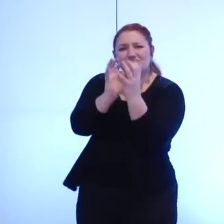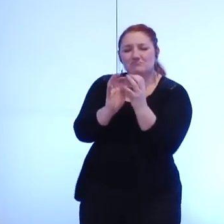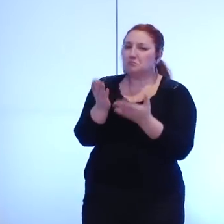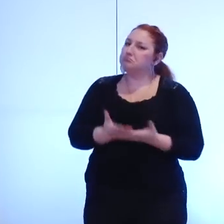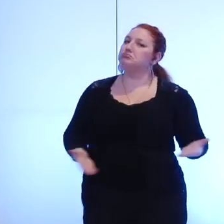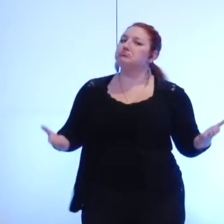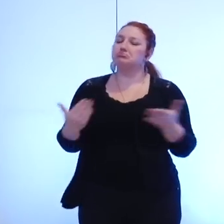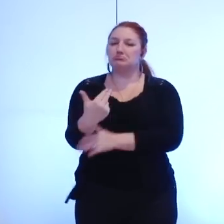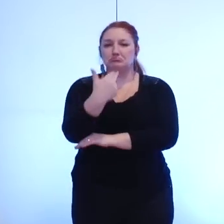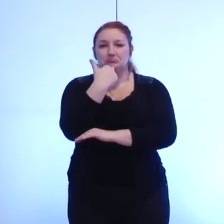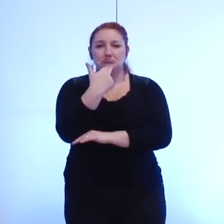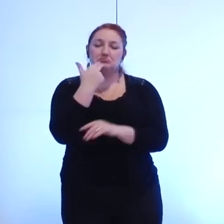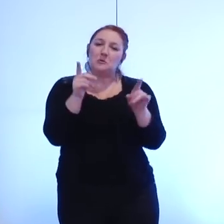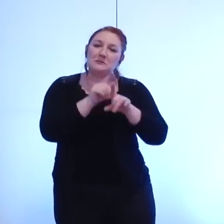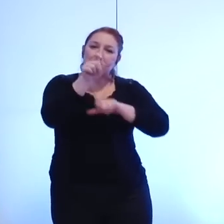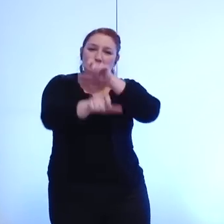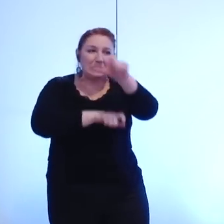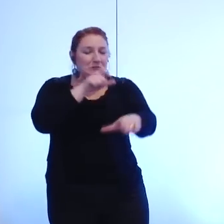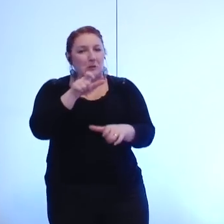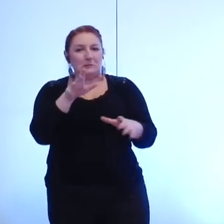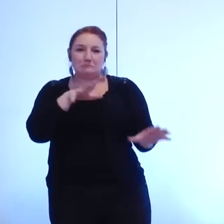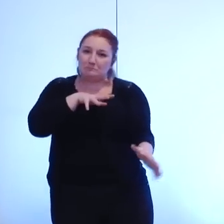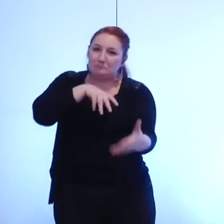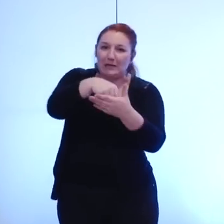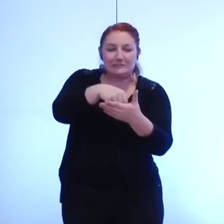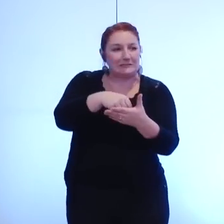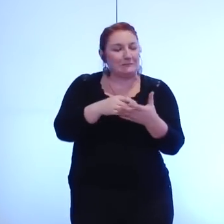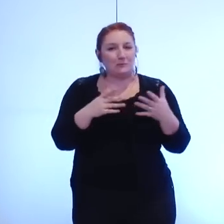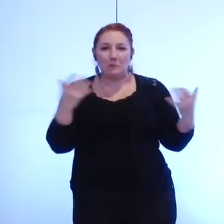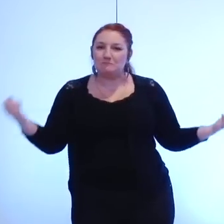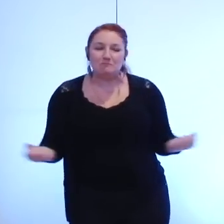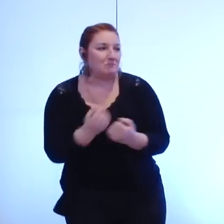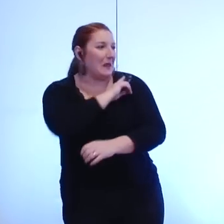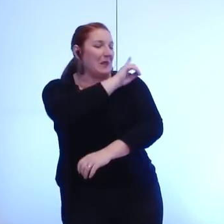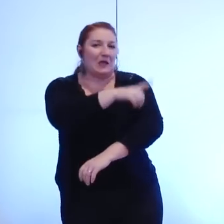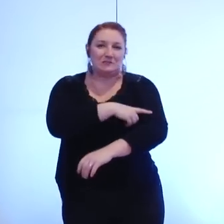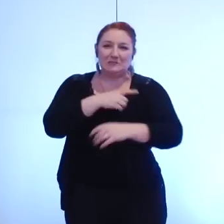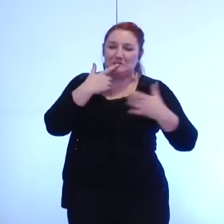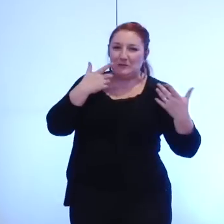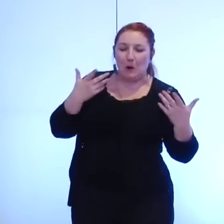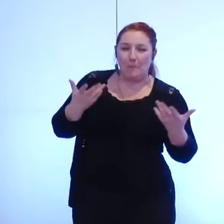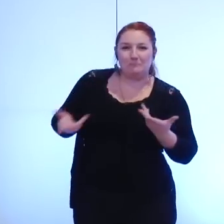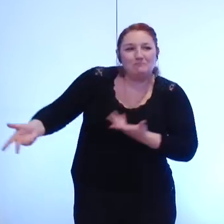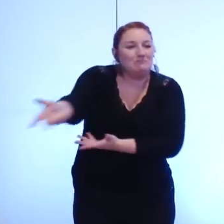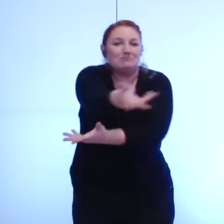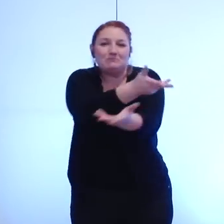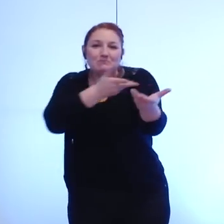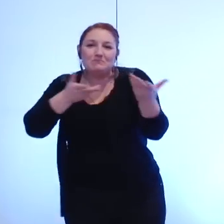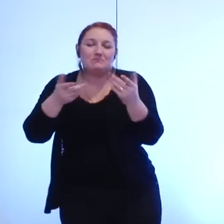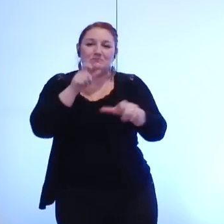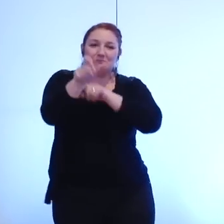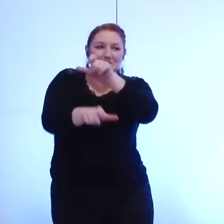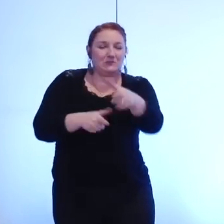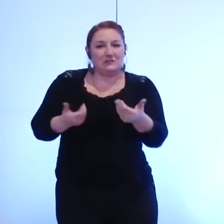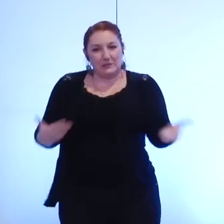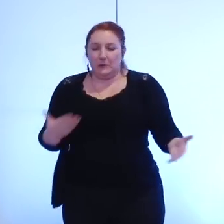tous les artisans de cette réussite, cette énergie et mobilisatrice, communicative, ces artisans actuels, avec